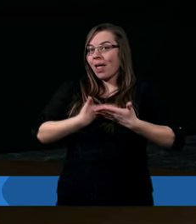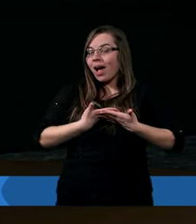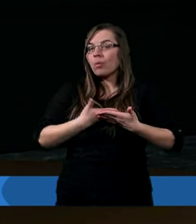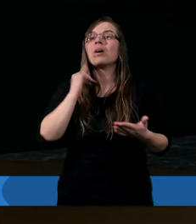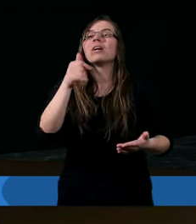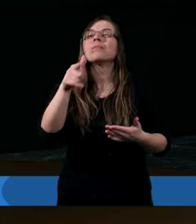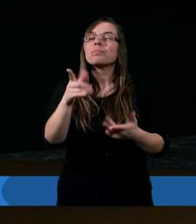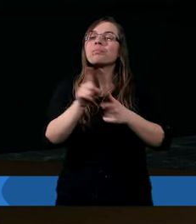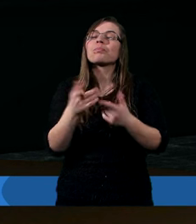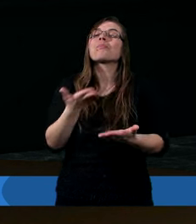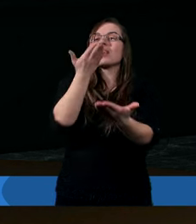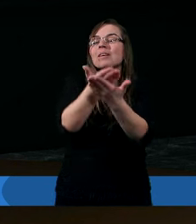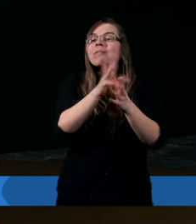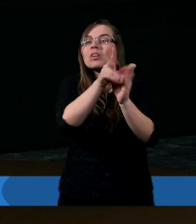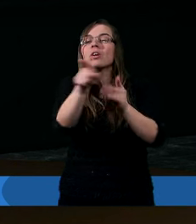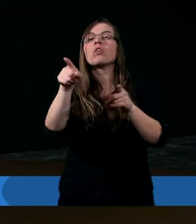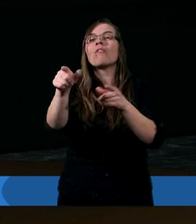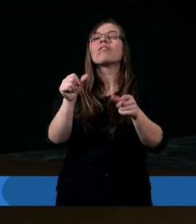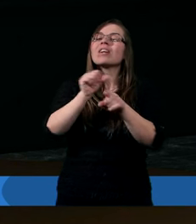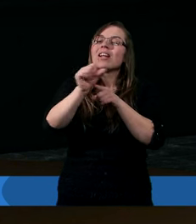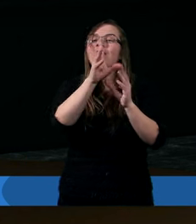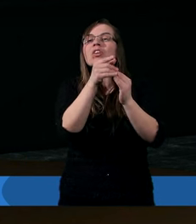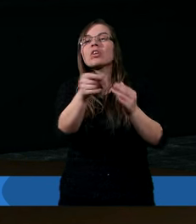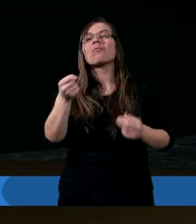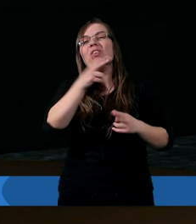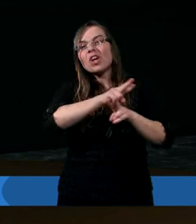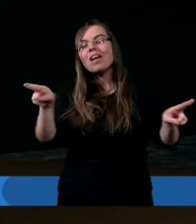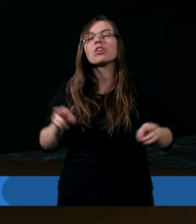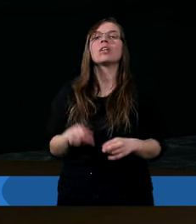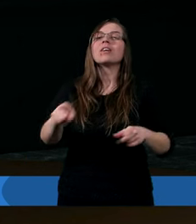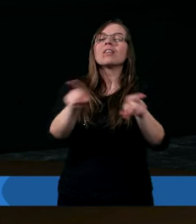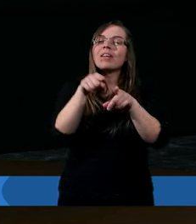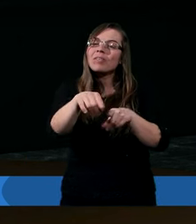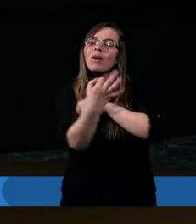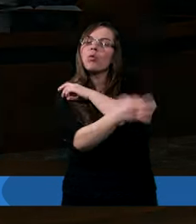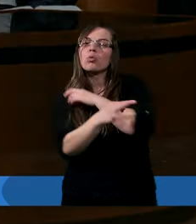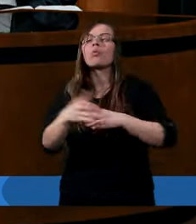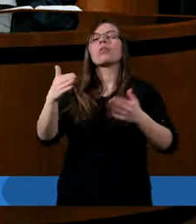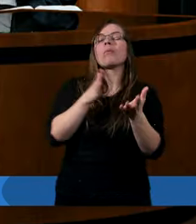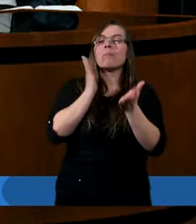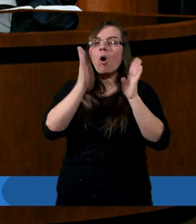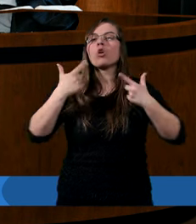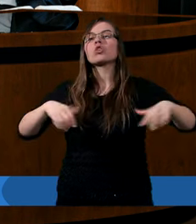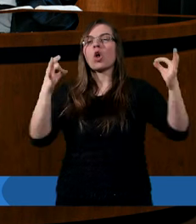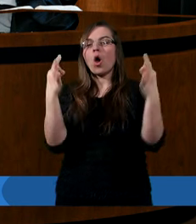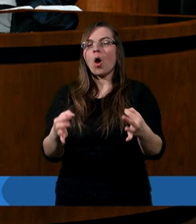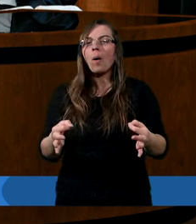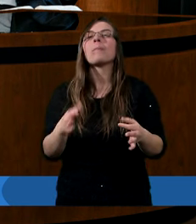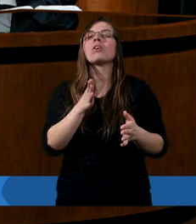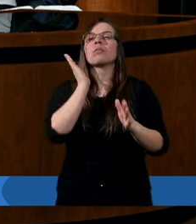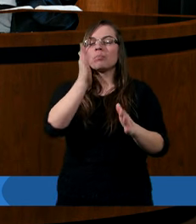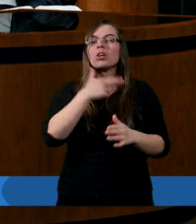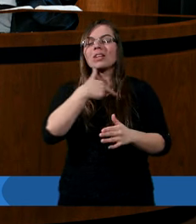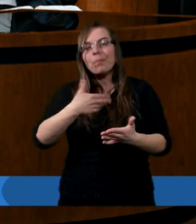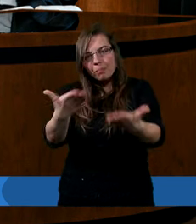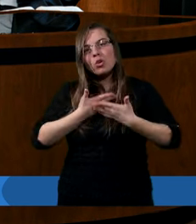już zaofiarowałaś w ciągu tych 11 studiów, ale i także w ciągu tego studium. Prosimy, bądź obecny i pozwól